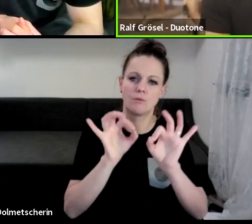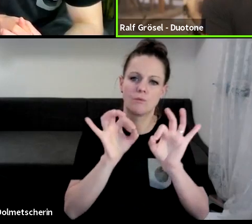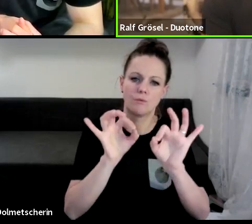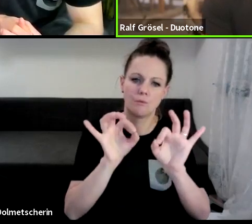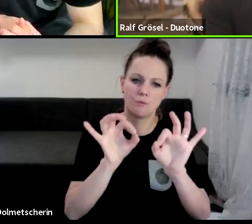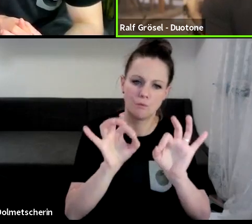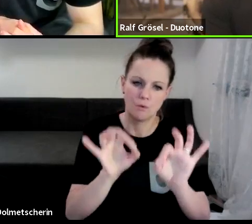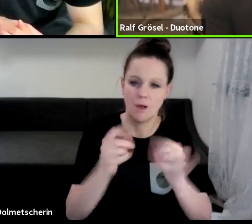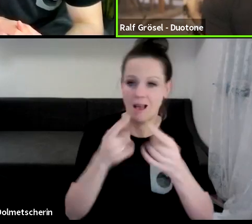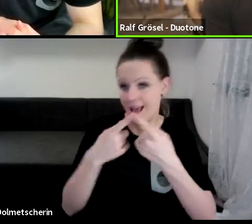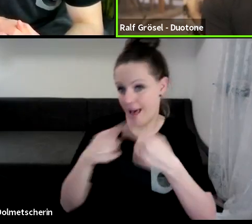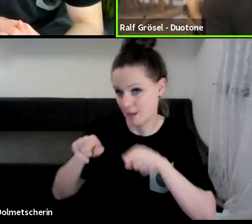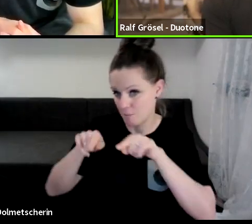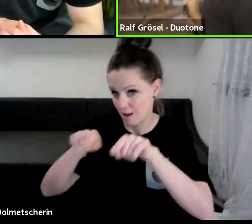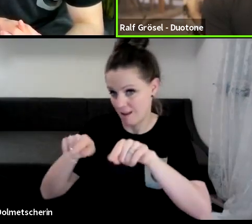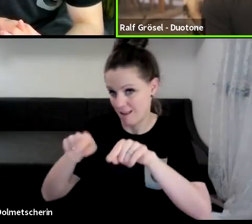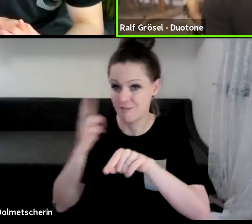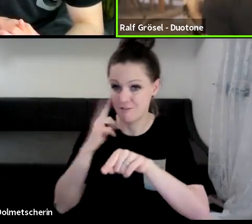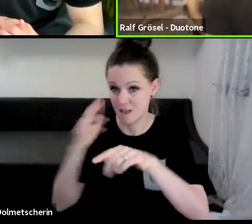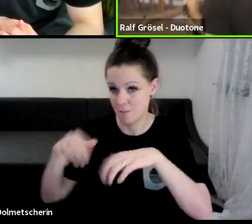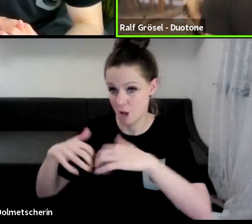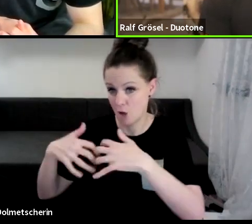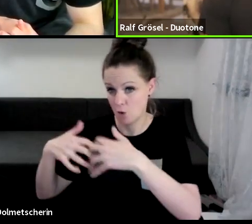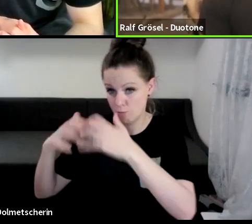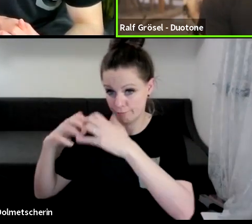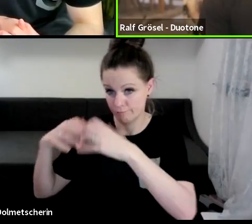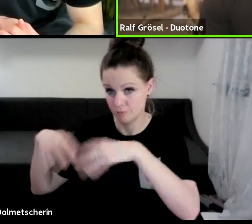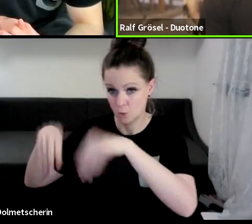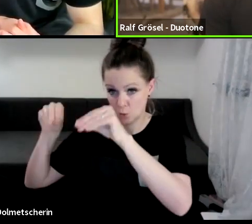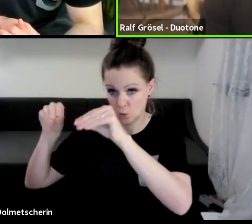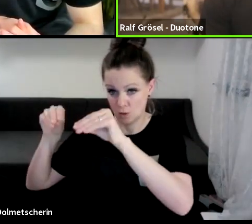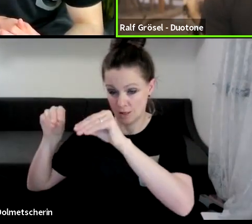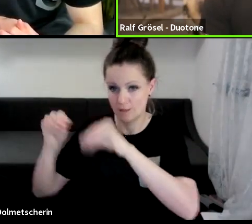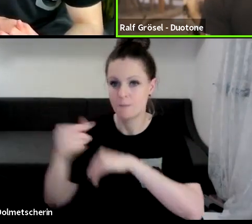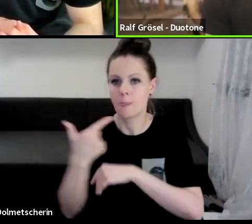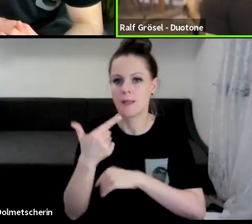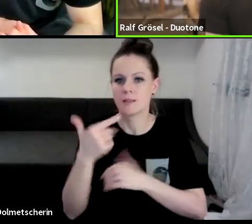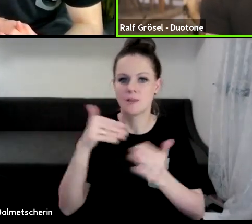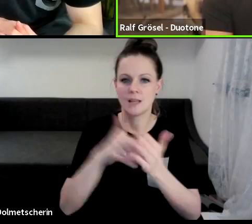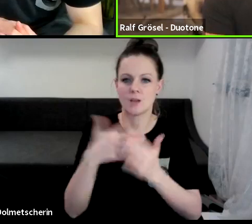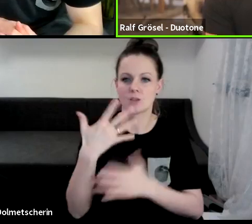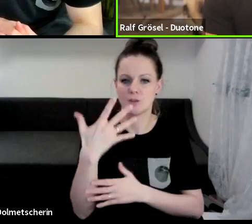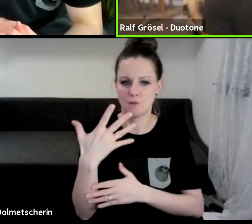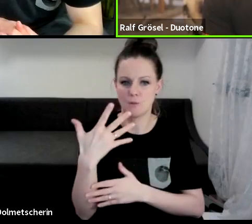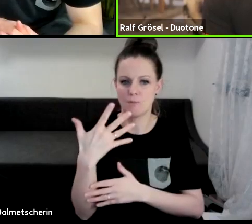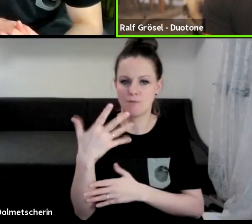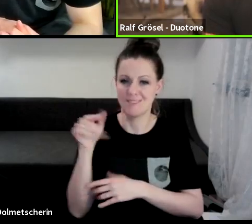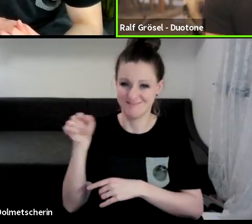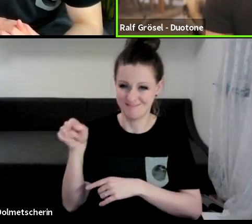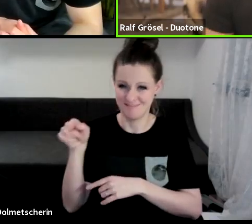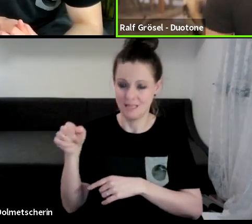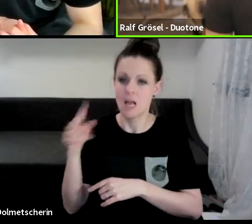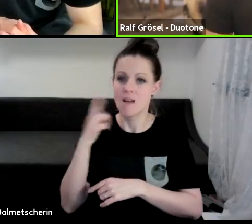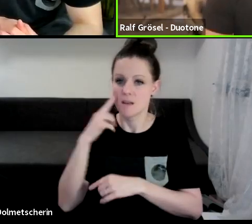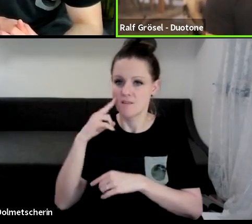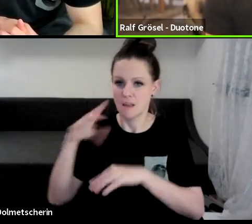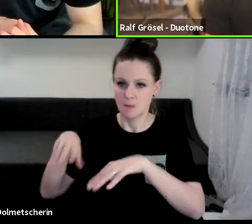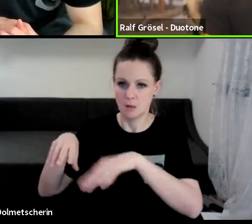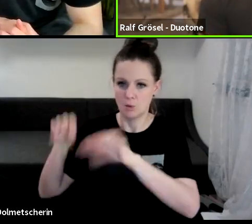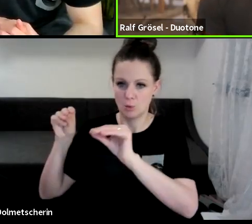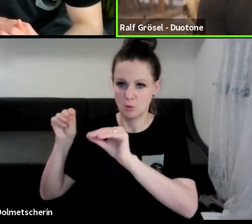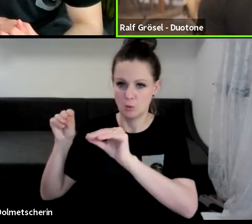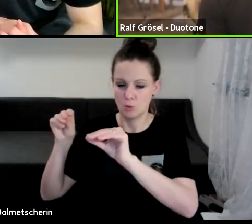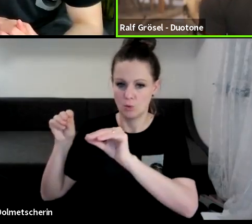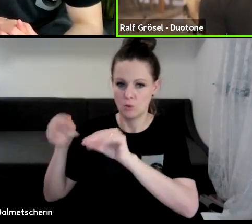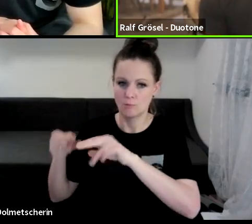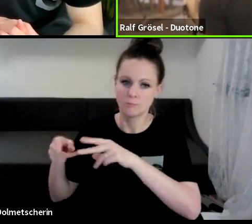noch eine andere Firma mitgegründet und bin dann aber 2005 über quasi diese Firmengründung zu